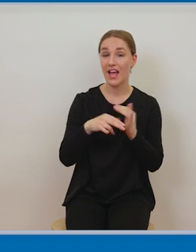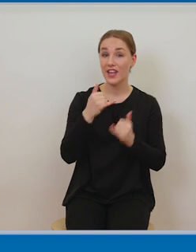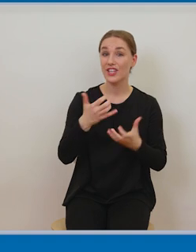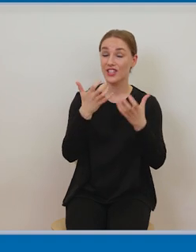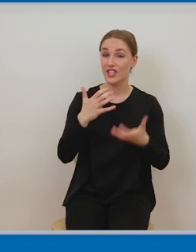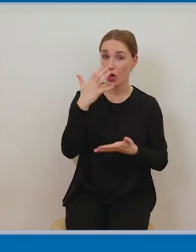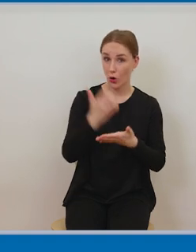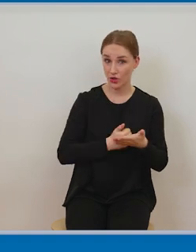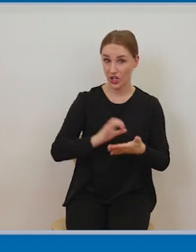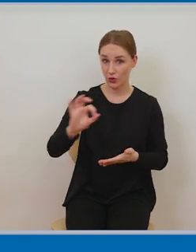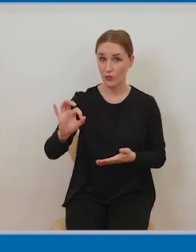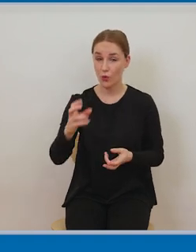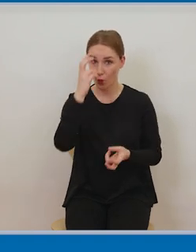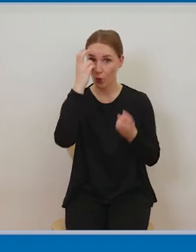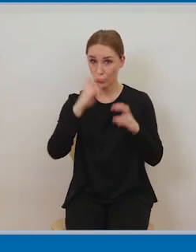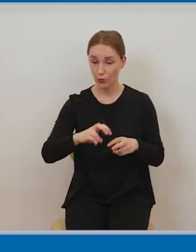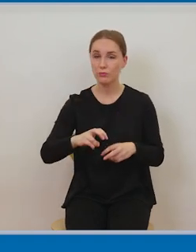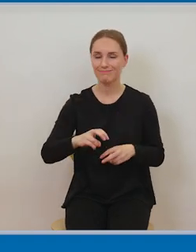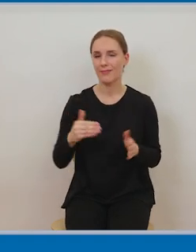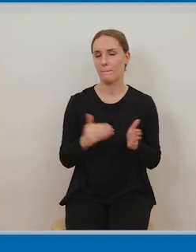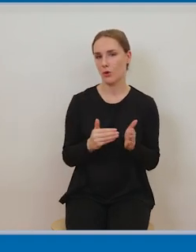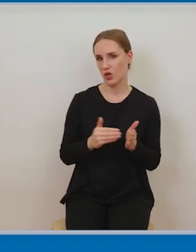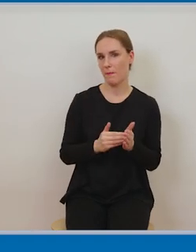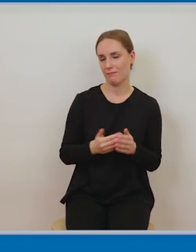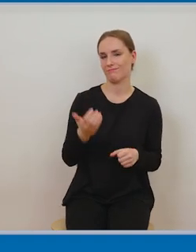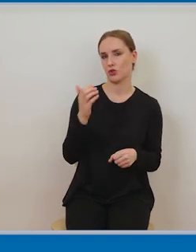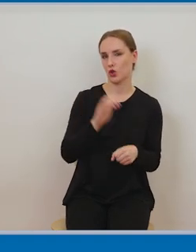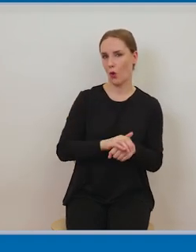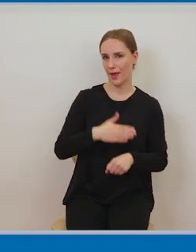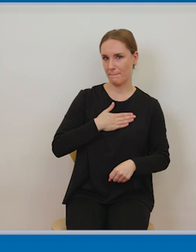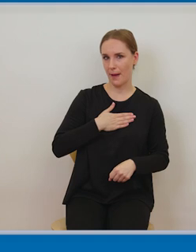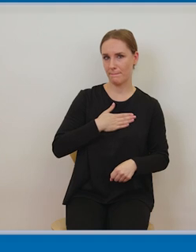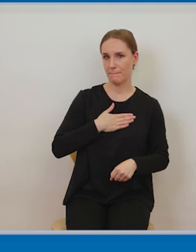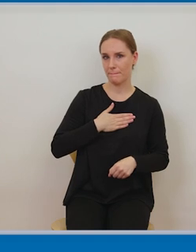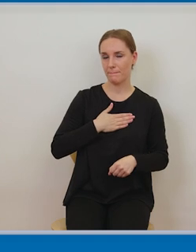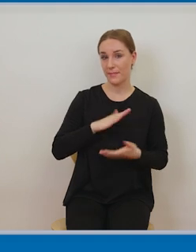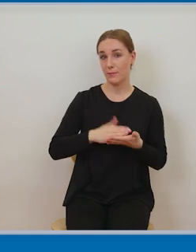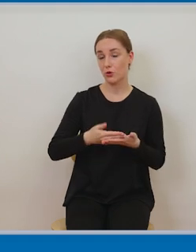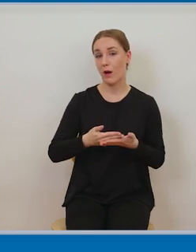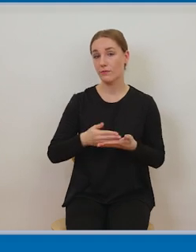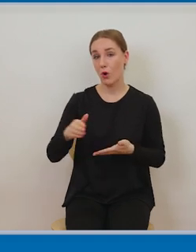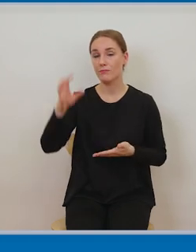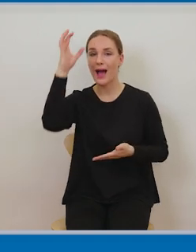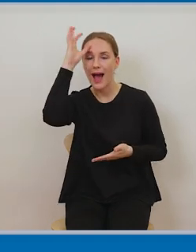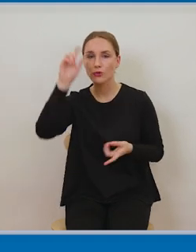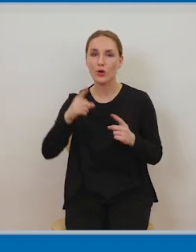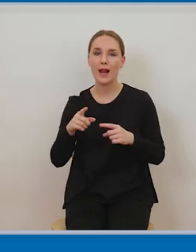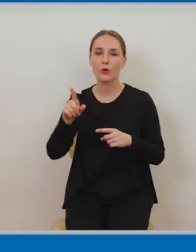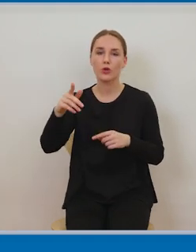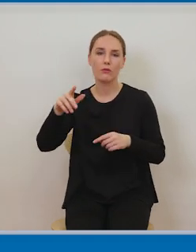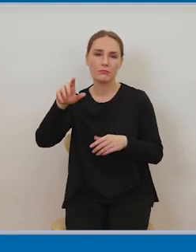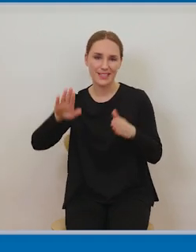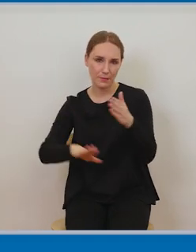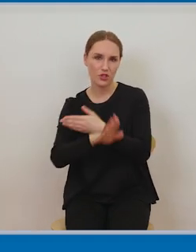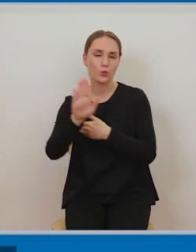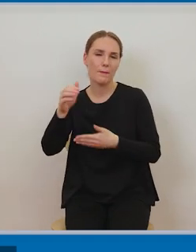uprawnionego. Podmiotu albo tego, który jest twórcą utworu, ma prawa autorskie majątkowe, albo podmiotu, który